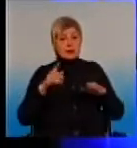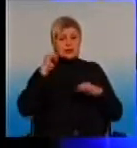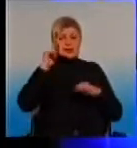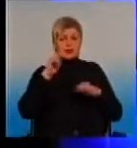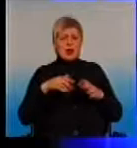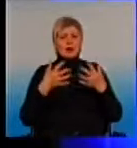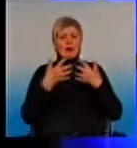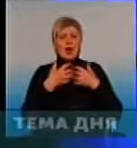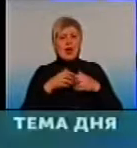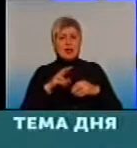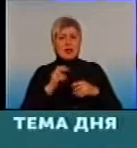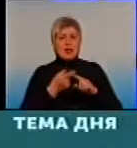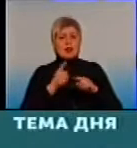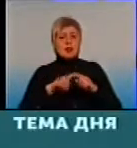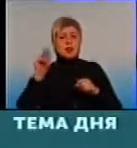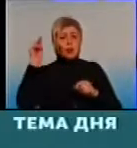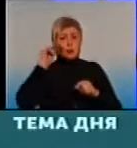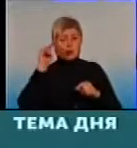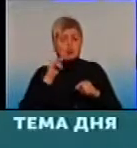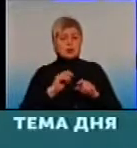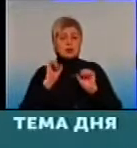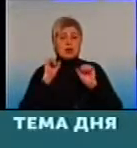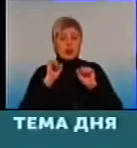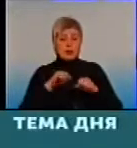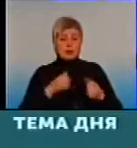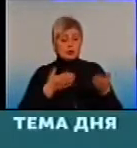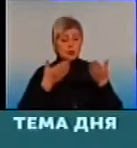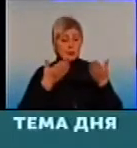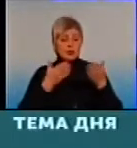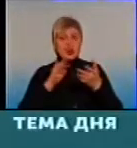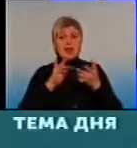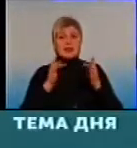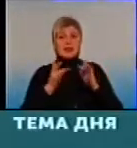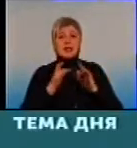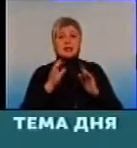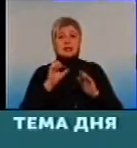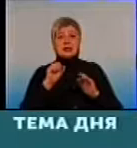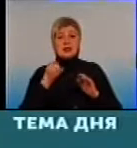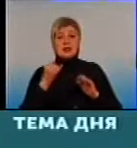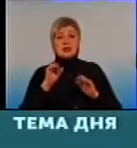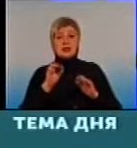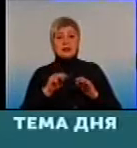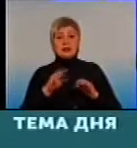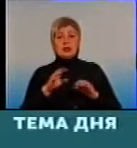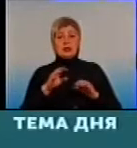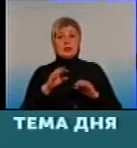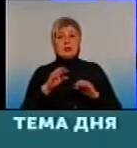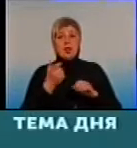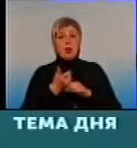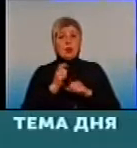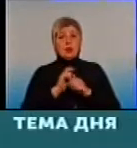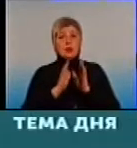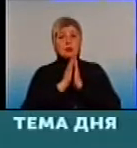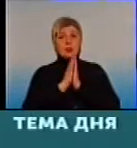механізм, які учатся, які все знають, можна почитати на сайті МОЗ, хто владеє інформацією, тільки обращаю, дуже прошу,